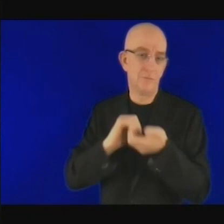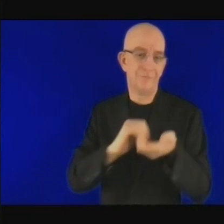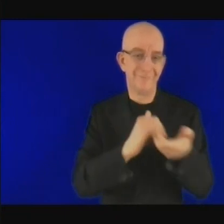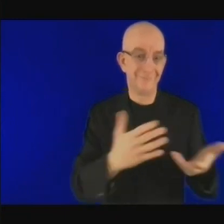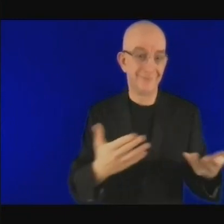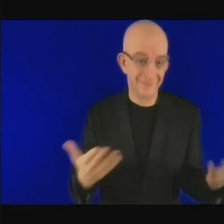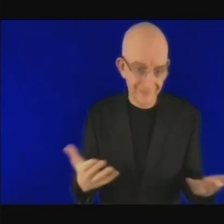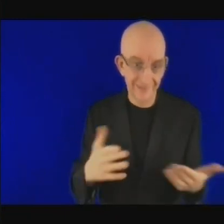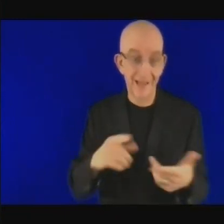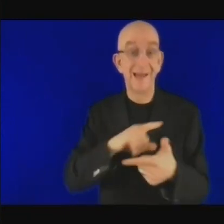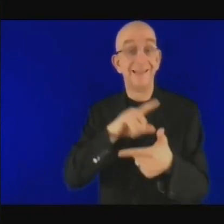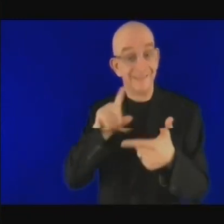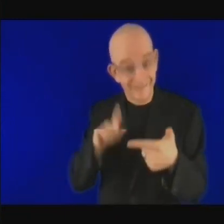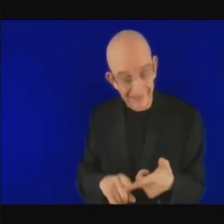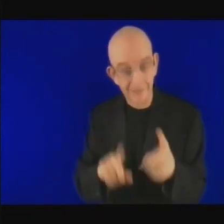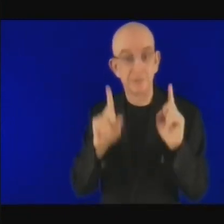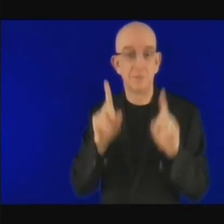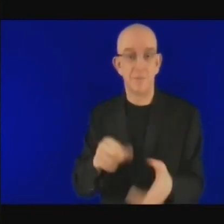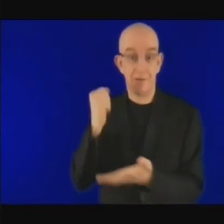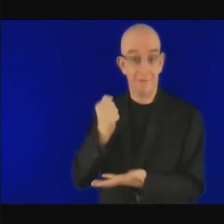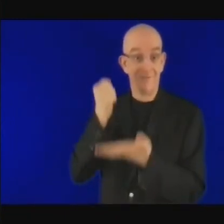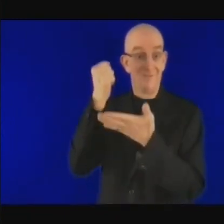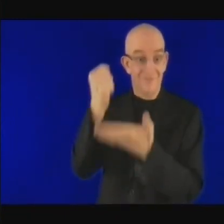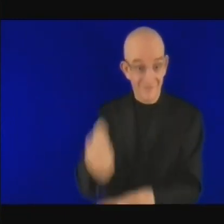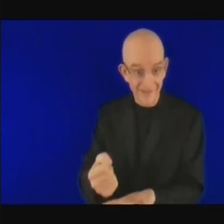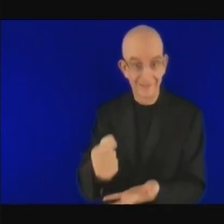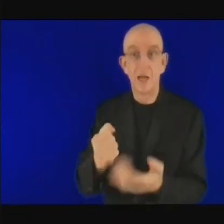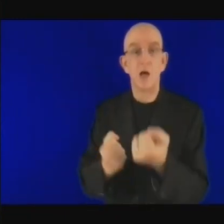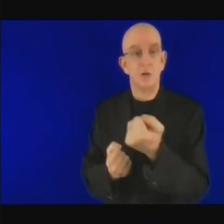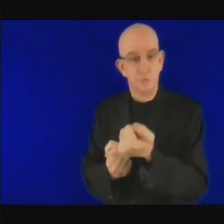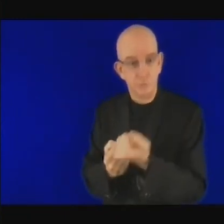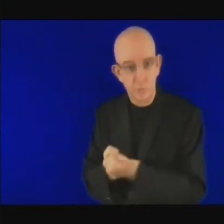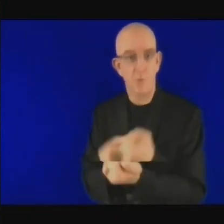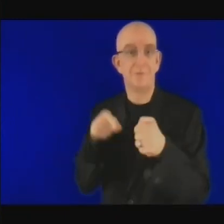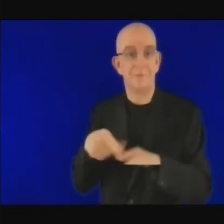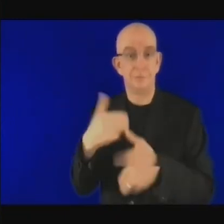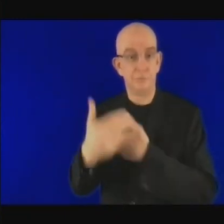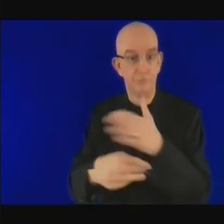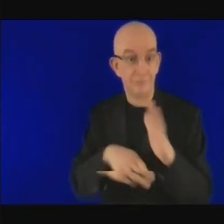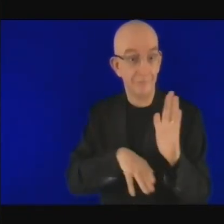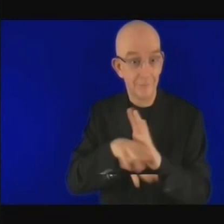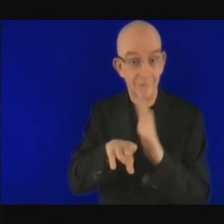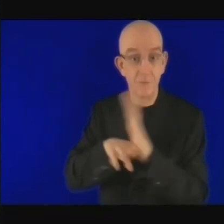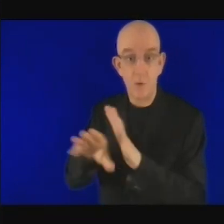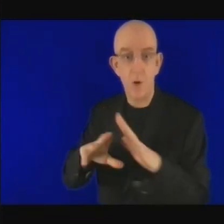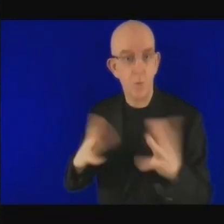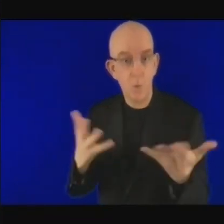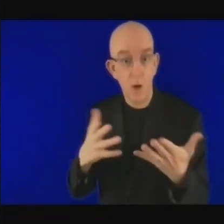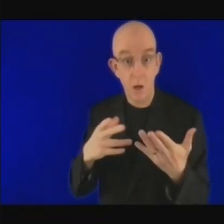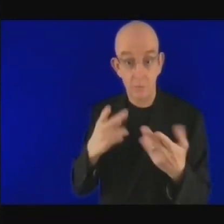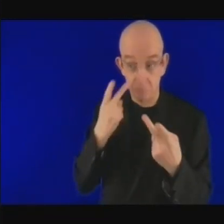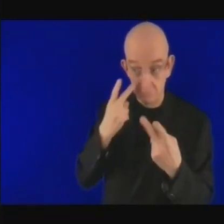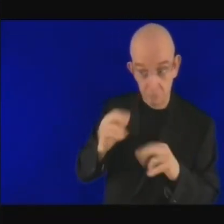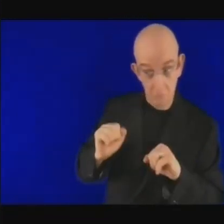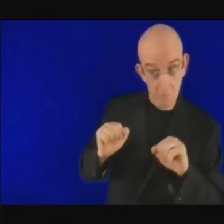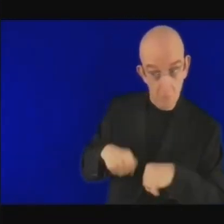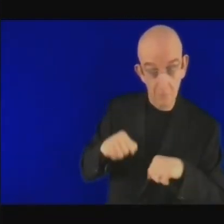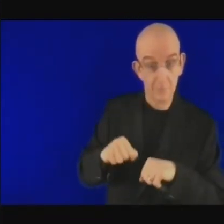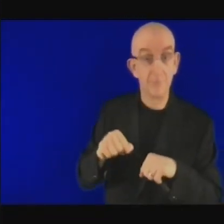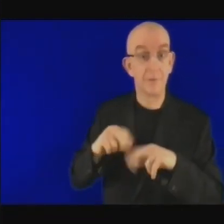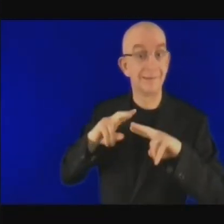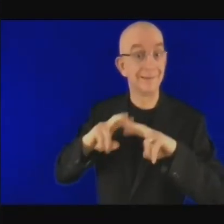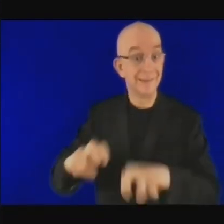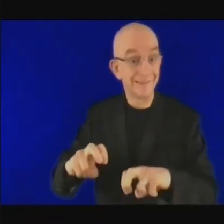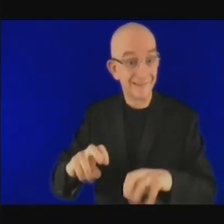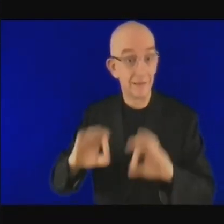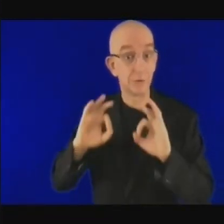'établissement d'études de faisabilité pour des projets pouvant être financés en utilisant ce fonds spécial